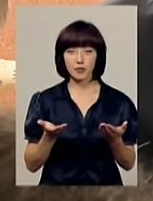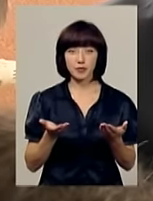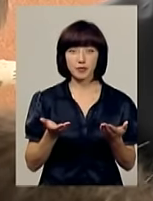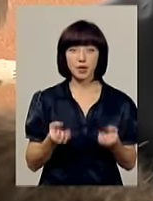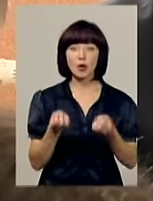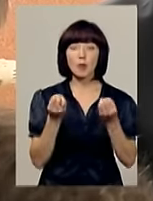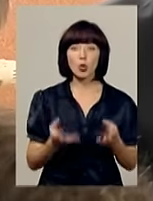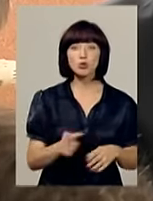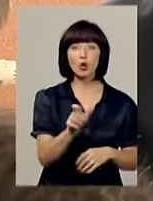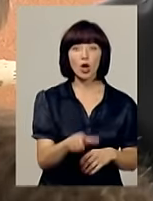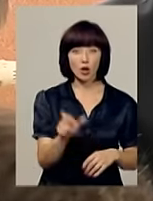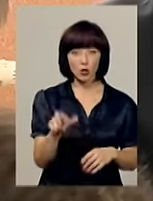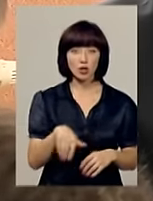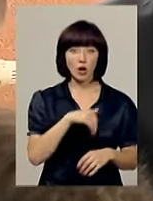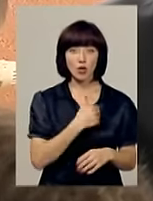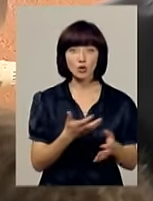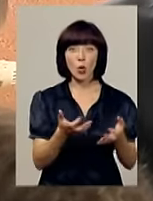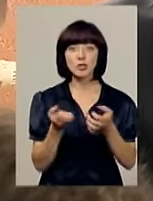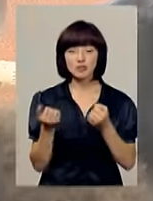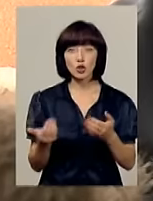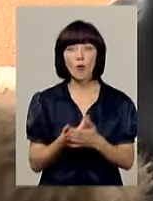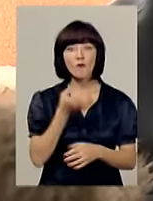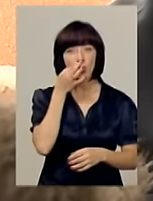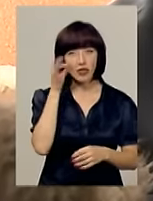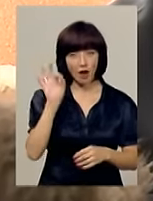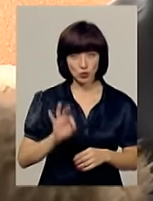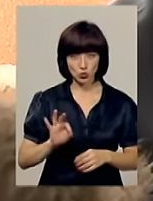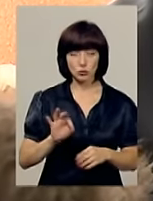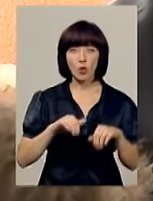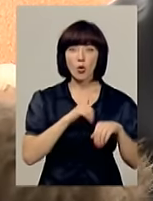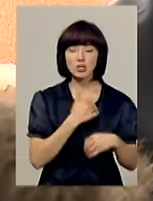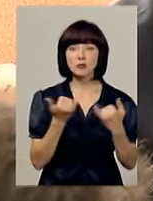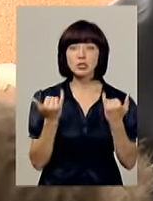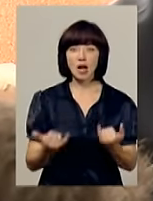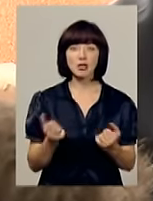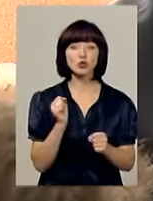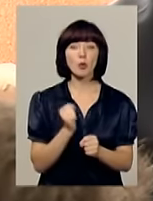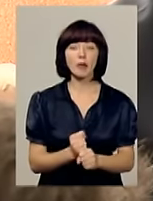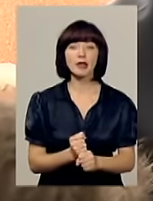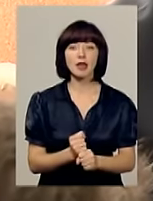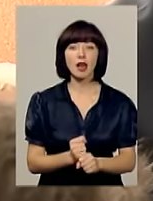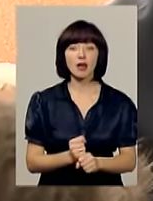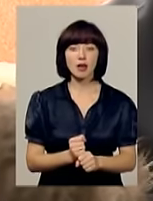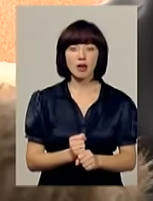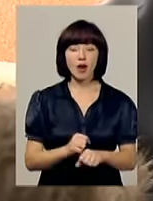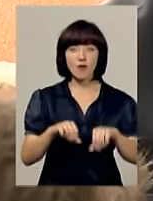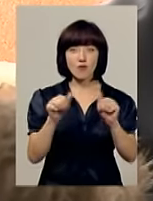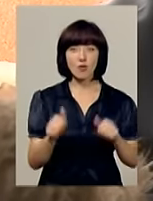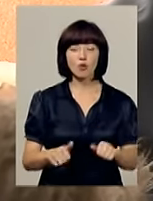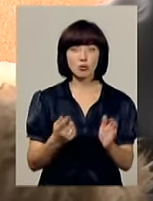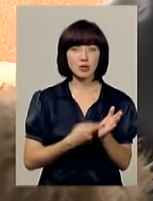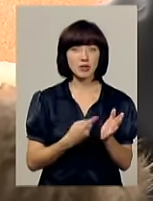і просто люди, які хочуть отримати нову навичку. Ми хочемо зараз зробити форму підтвердження